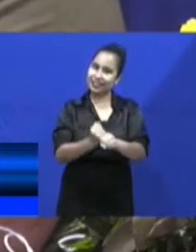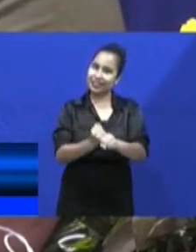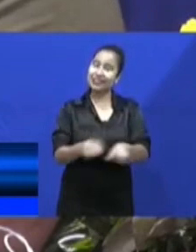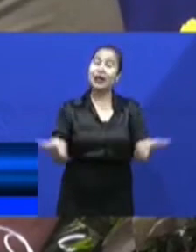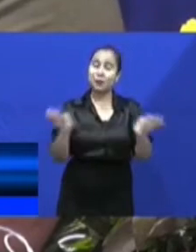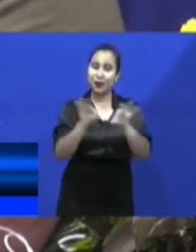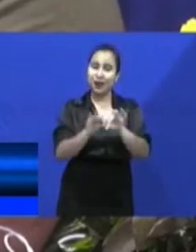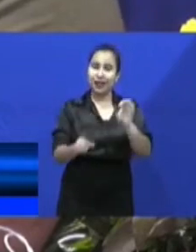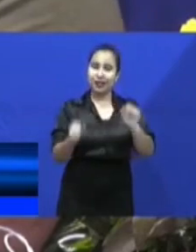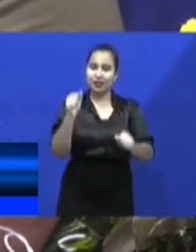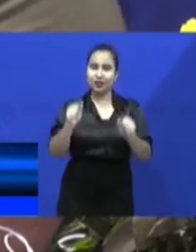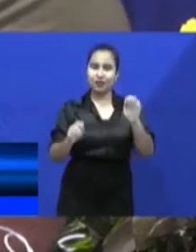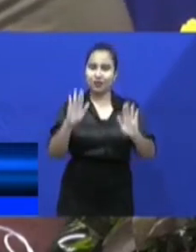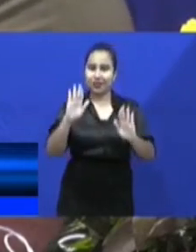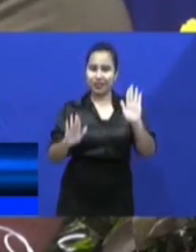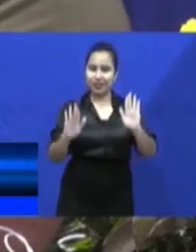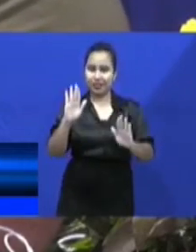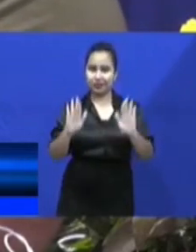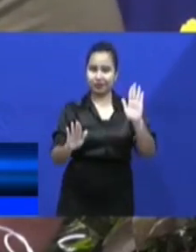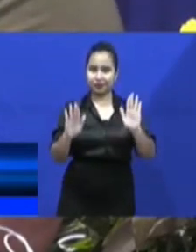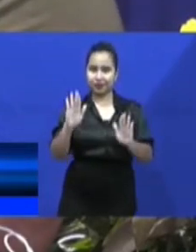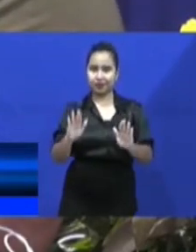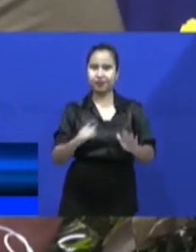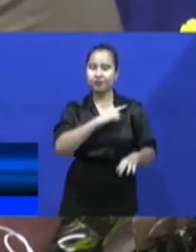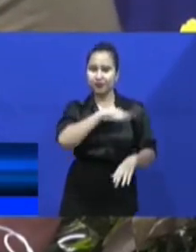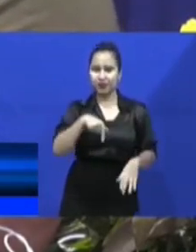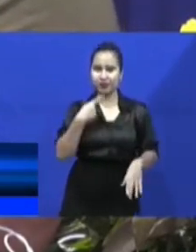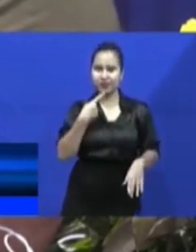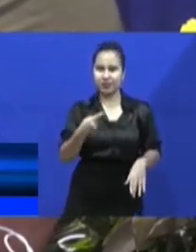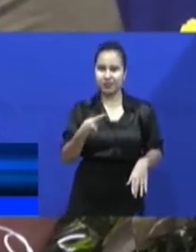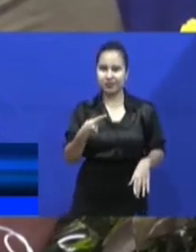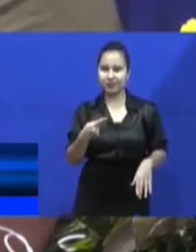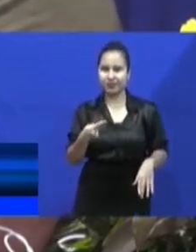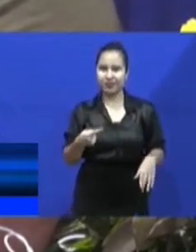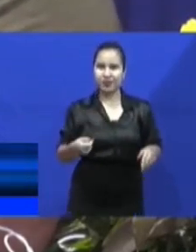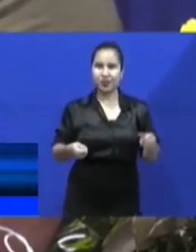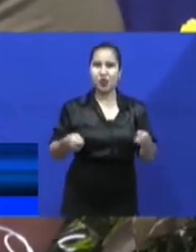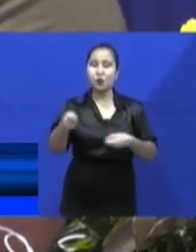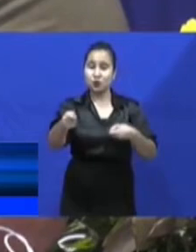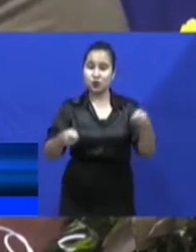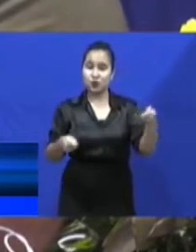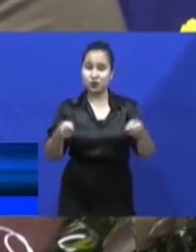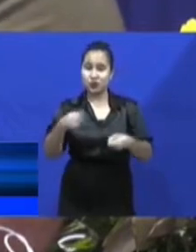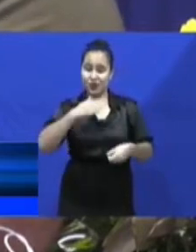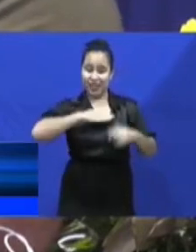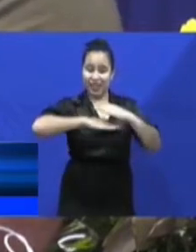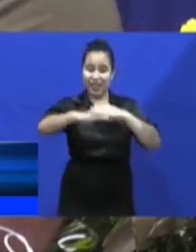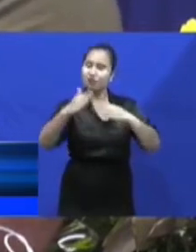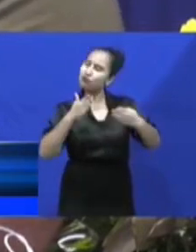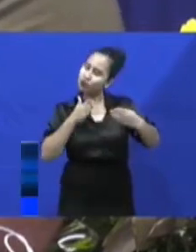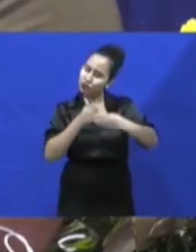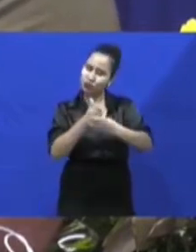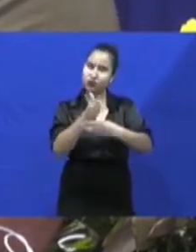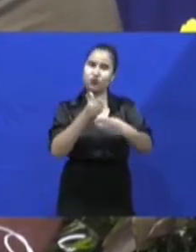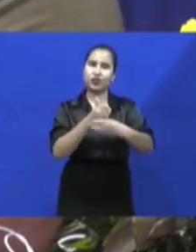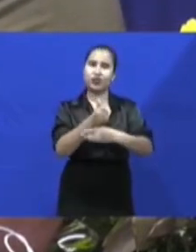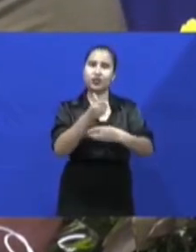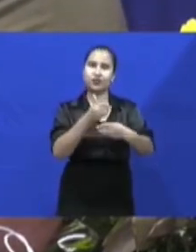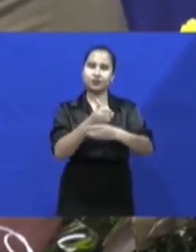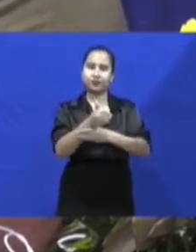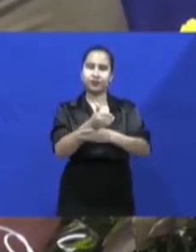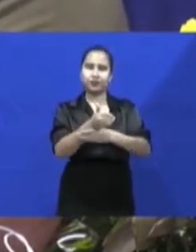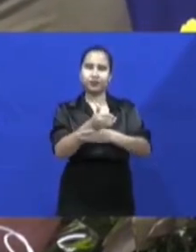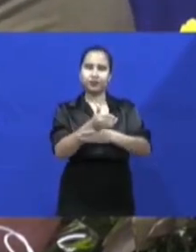dus door de president gesteld dat het bestuur van het land moet doorgaan en dat natuurlijk ook beleid